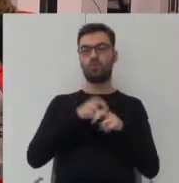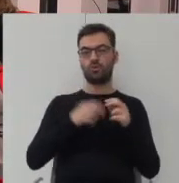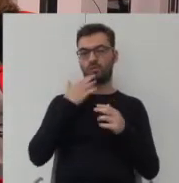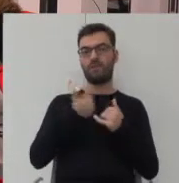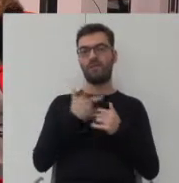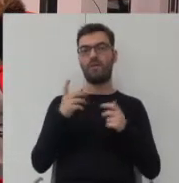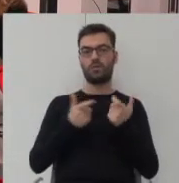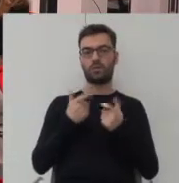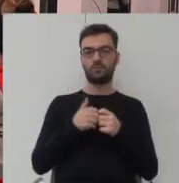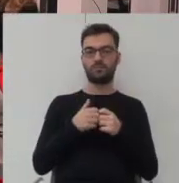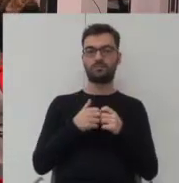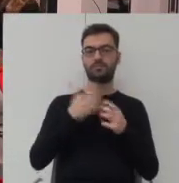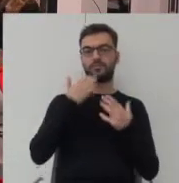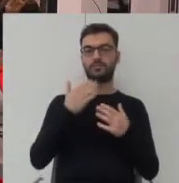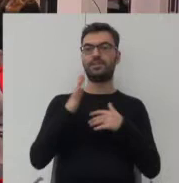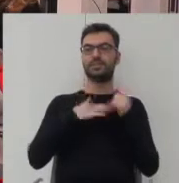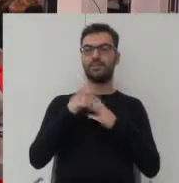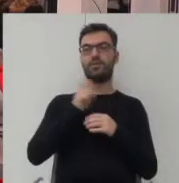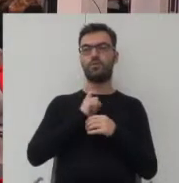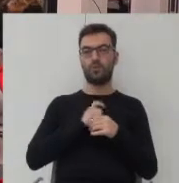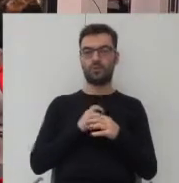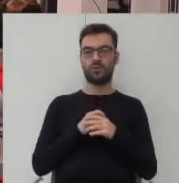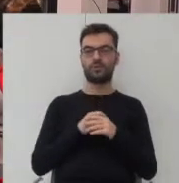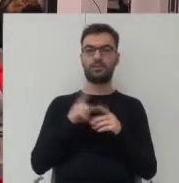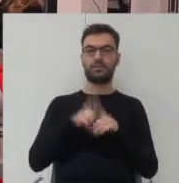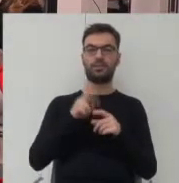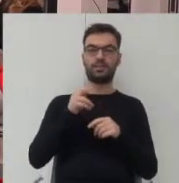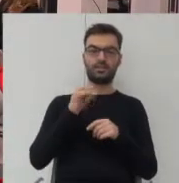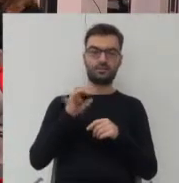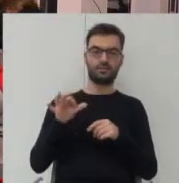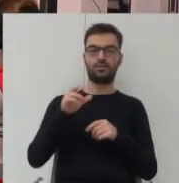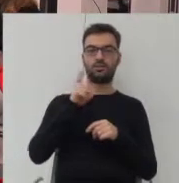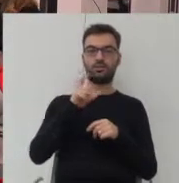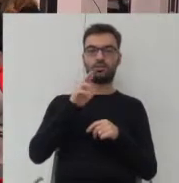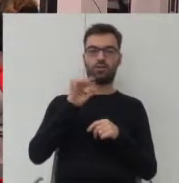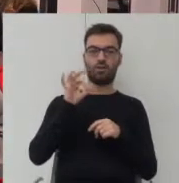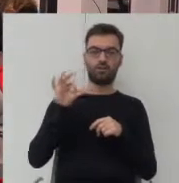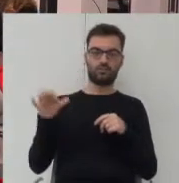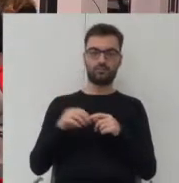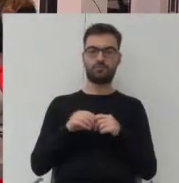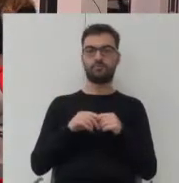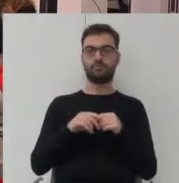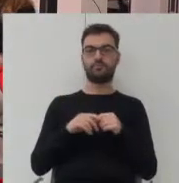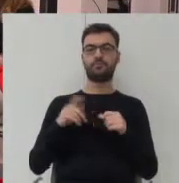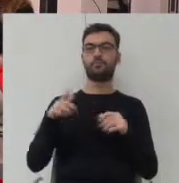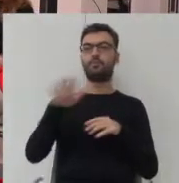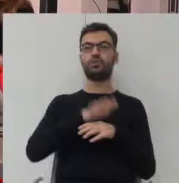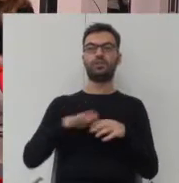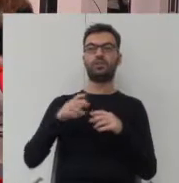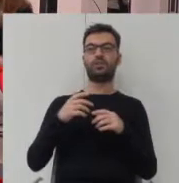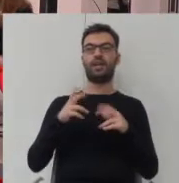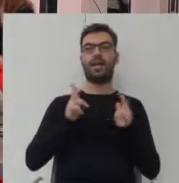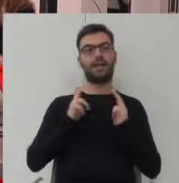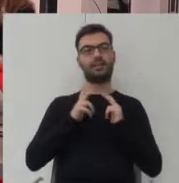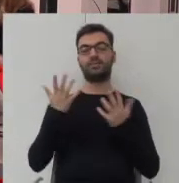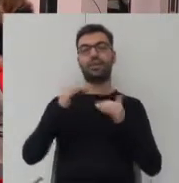w przypadku zabudowy biurowej właśnie też King's Cross, bardzo wiele takich przykładów przestrzeni rekreacyjnych na dachach,